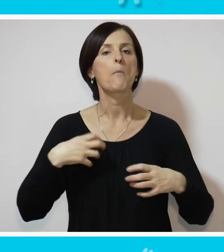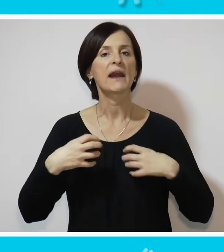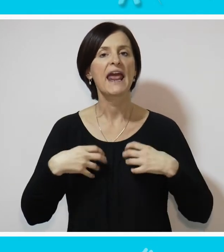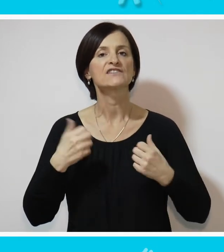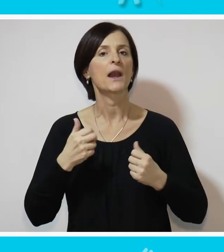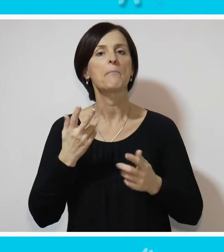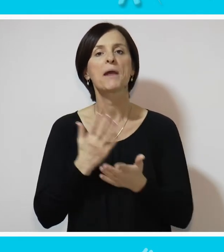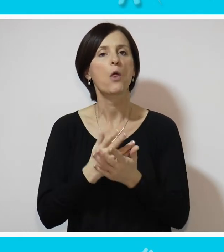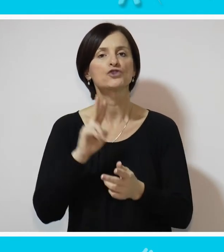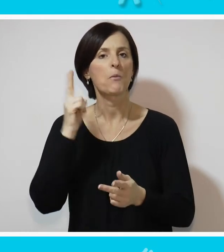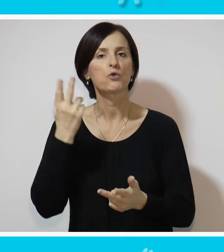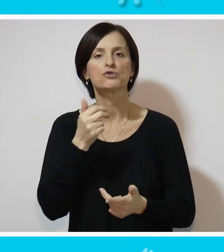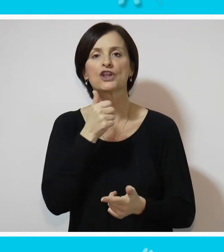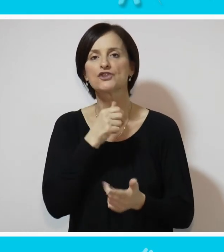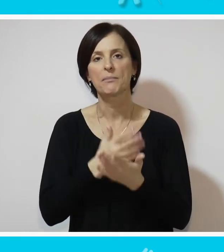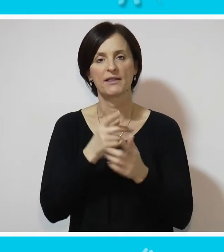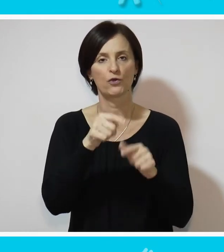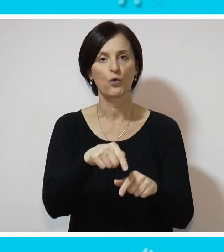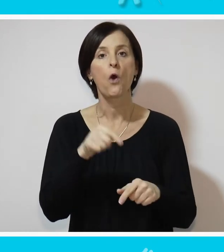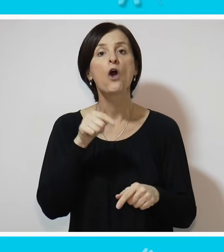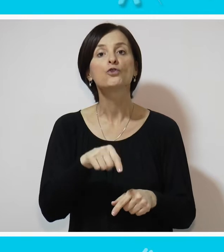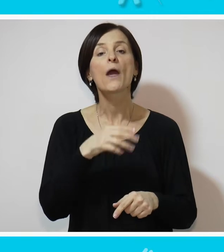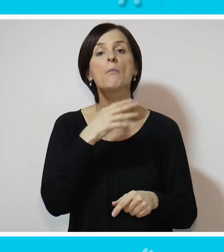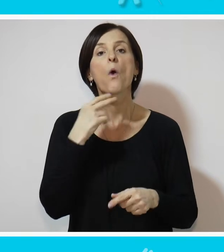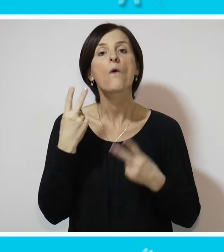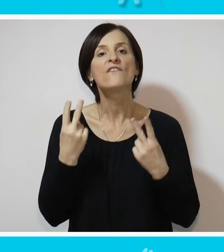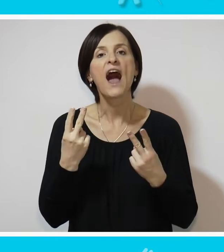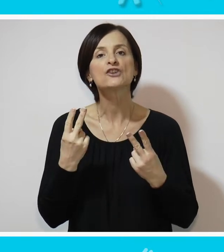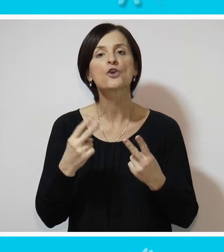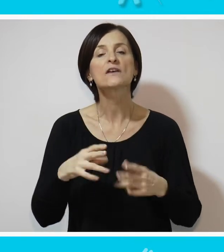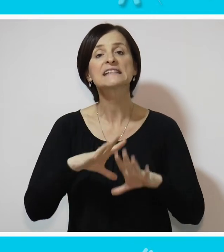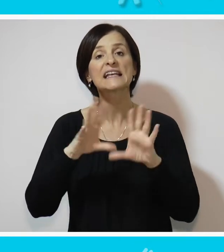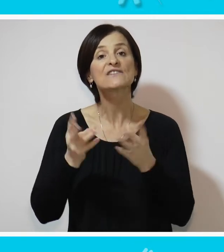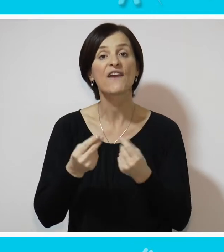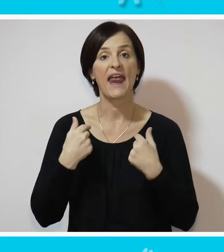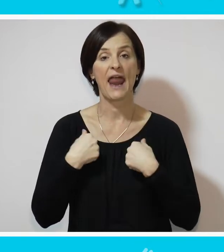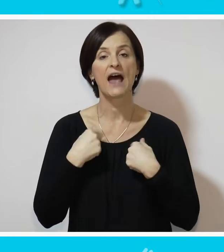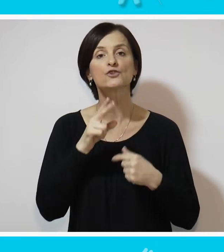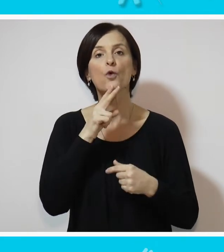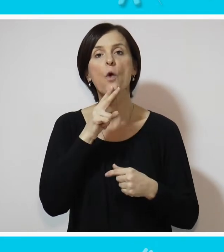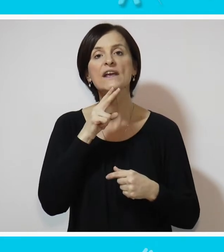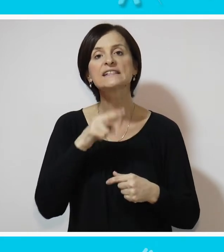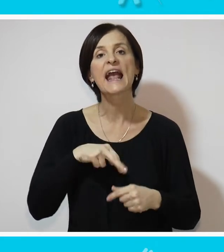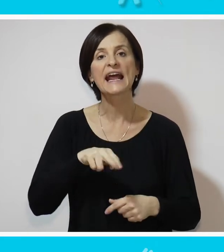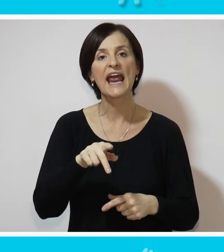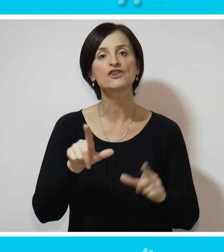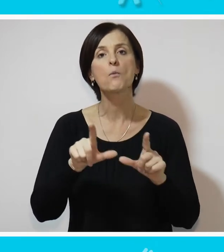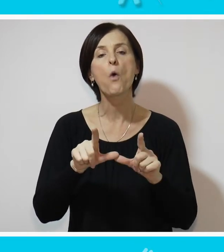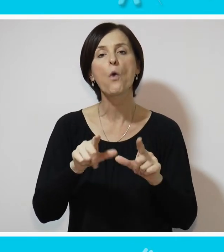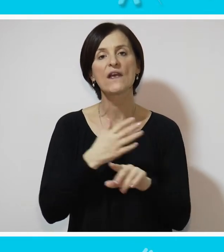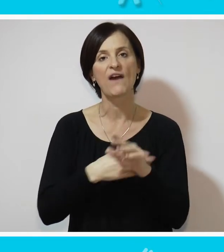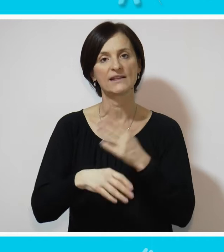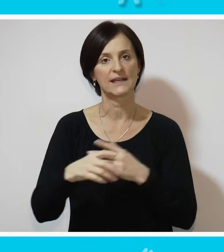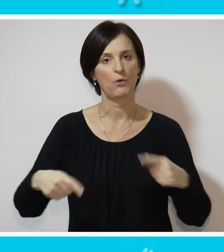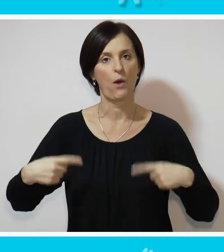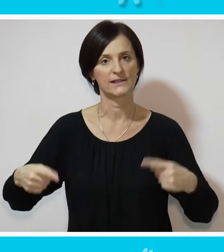predstavili bilo kakvom događaju koji će se dešavati. To je izuzetno dragoceno za sve nas koji se krećemo u